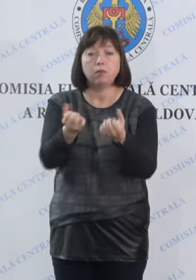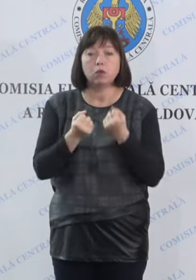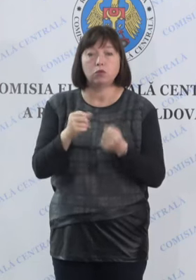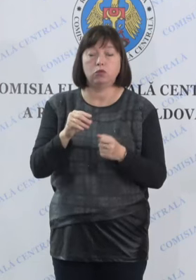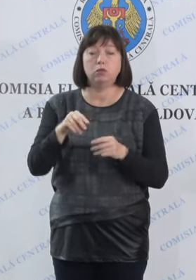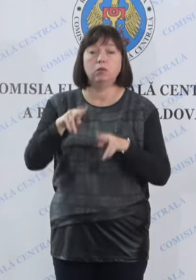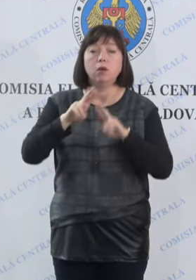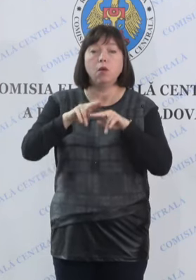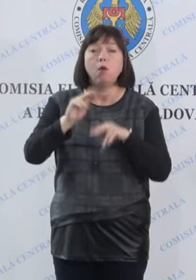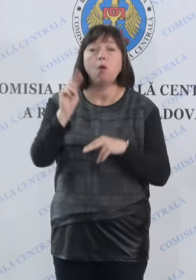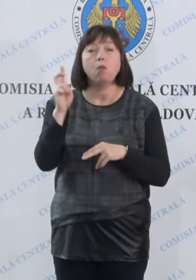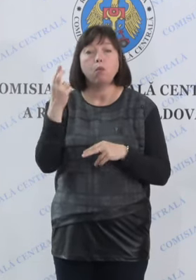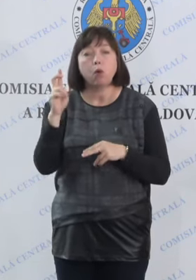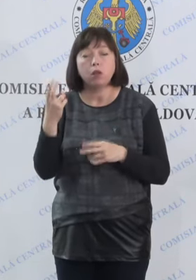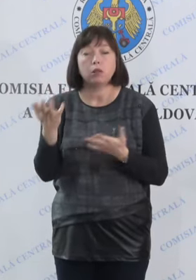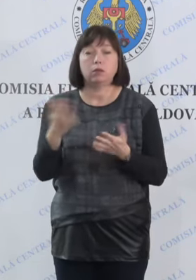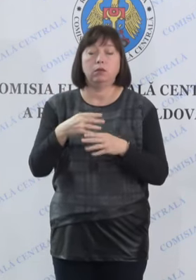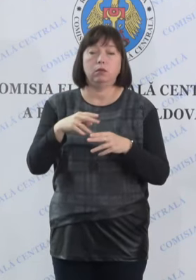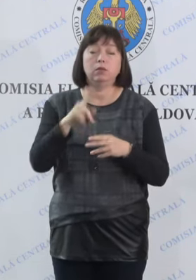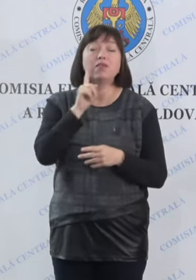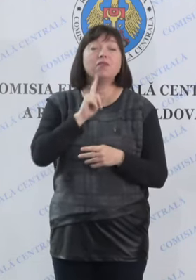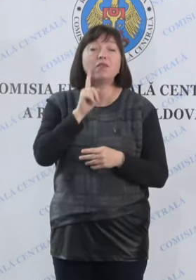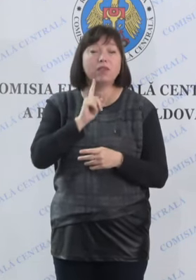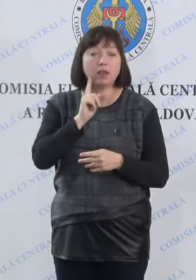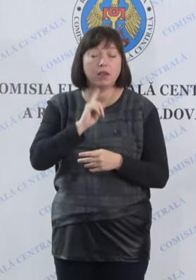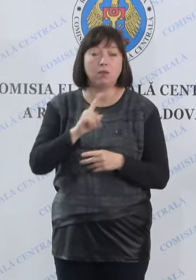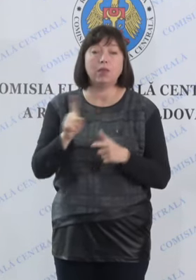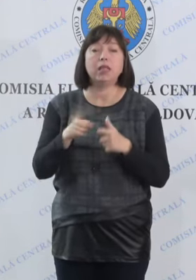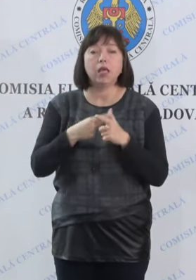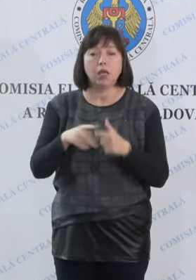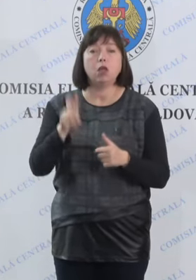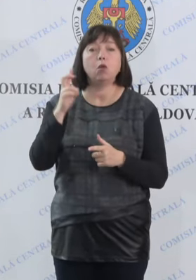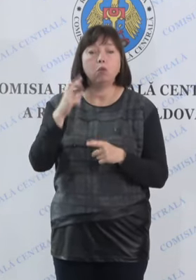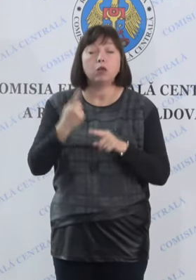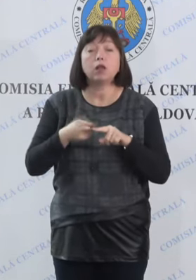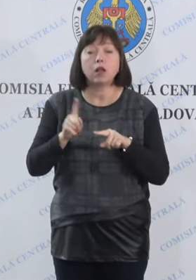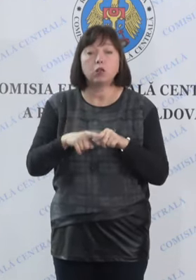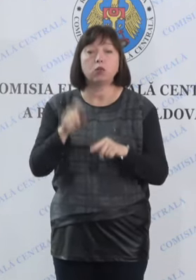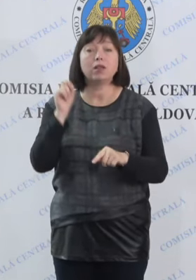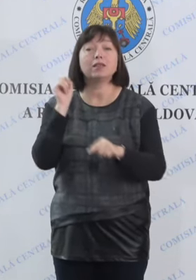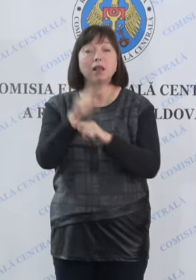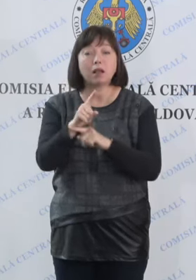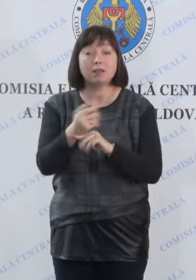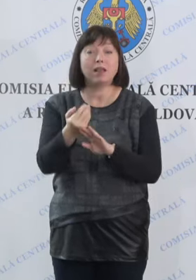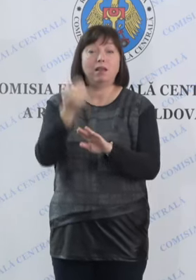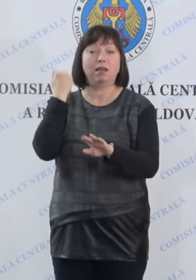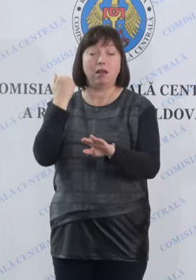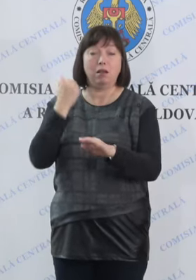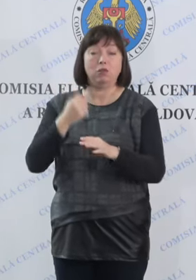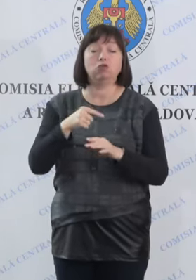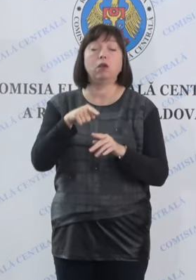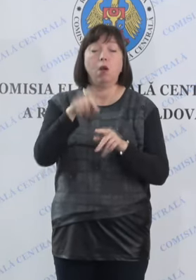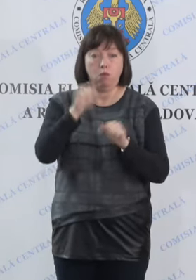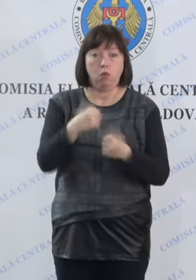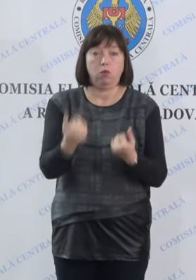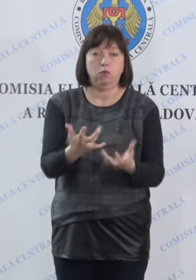buletine de identitate provizorii sau buletinile pe care le-au solicitat anterior.